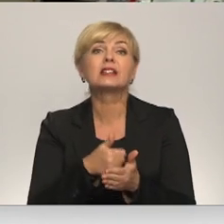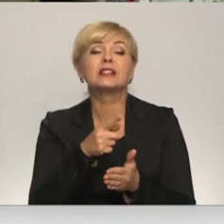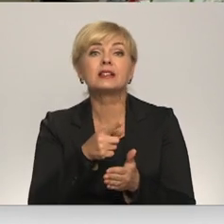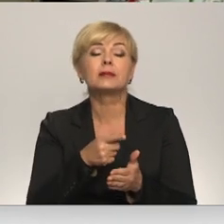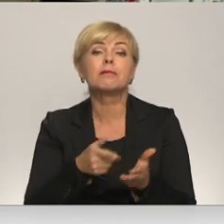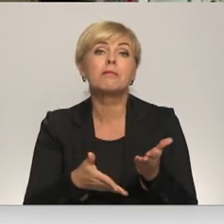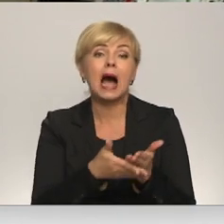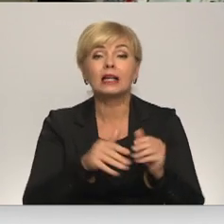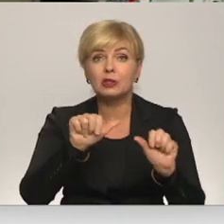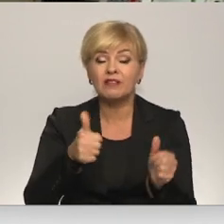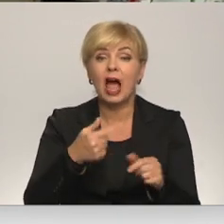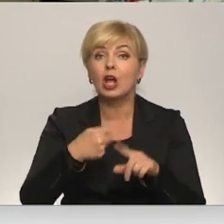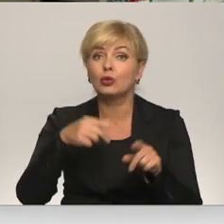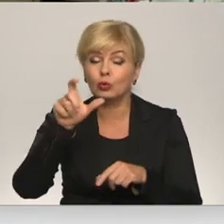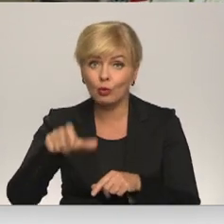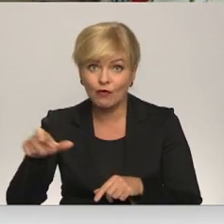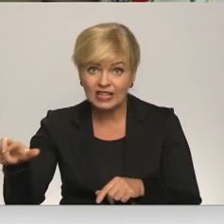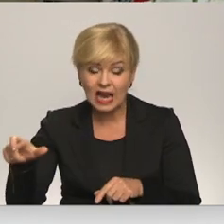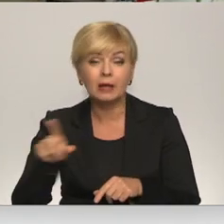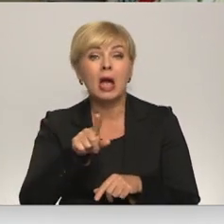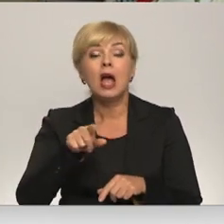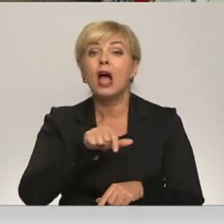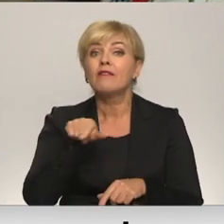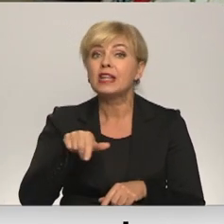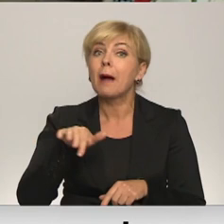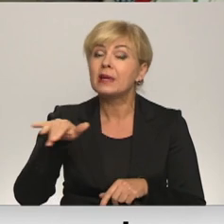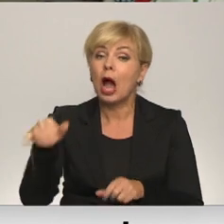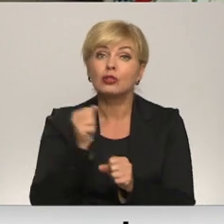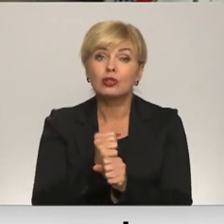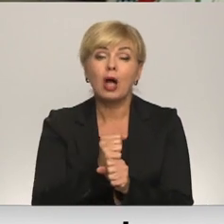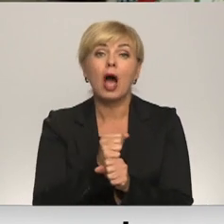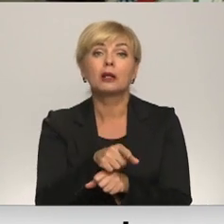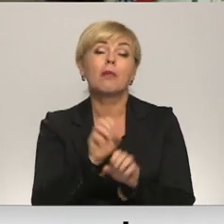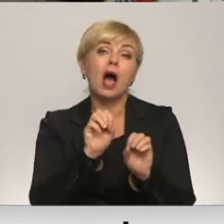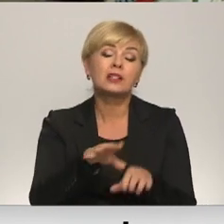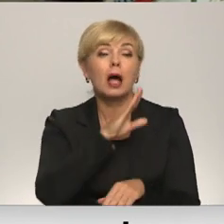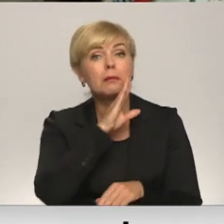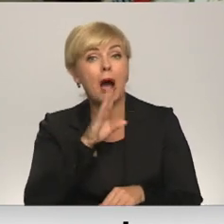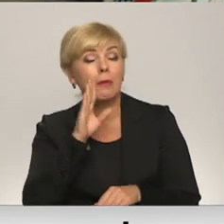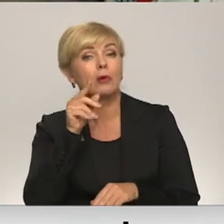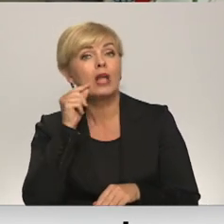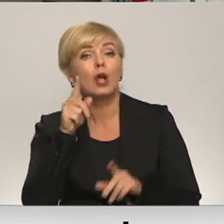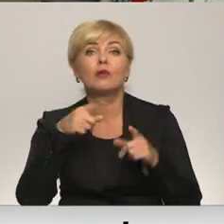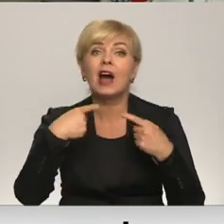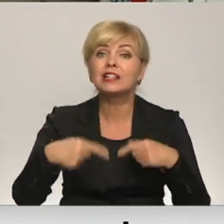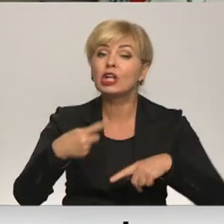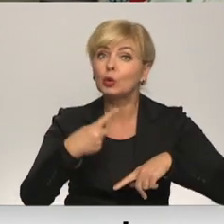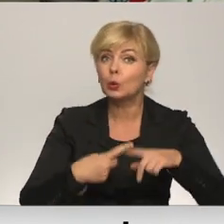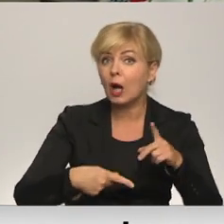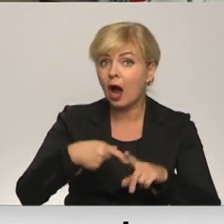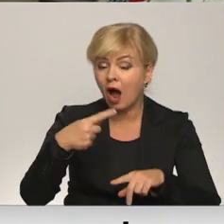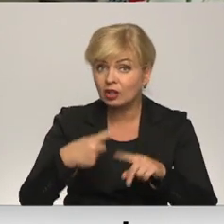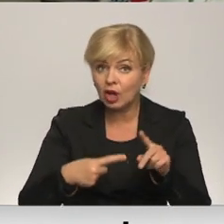Jo tad, kad tuviniekam ir jāiet uz darbu, tad atstāt savu mammu, tēti vai kādu citu radinieku